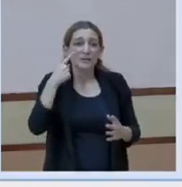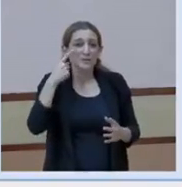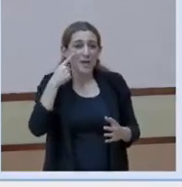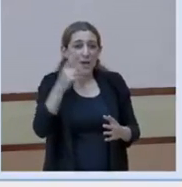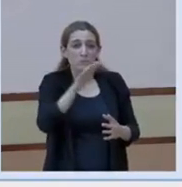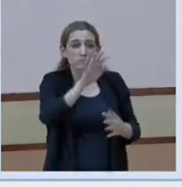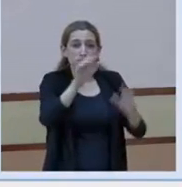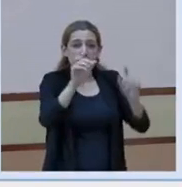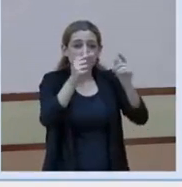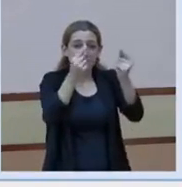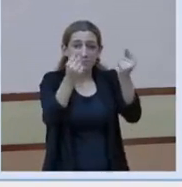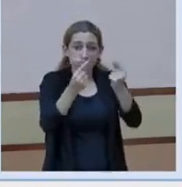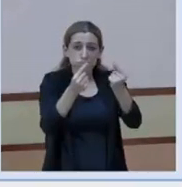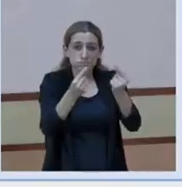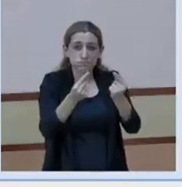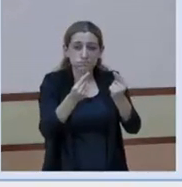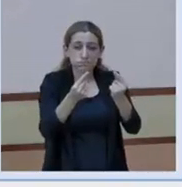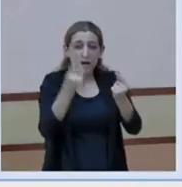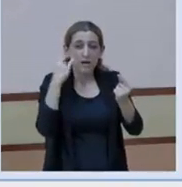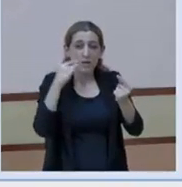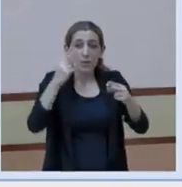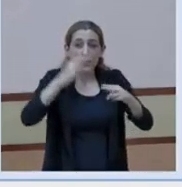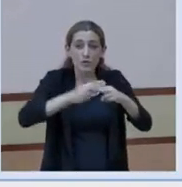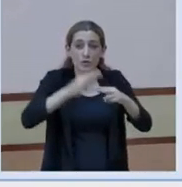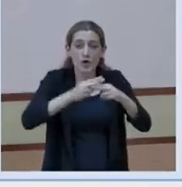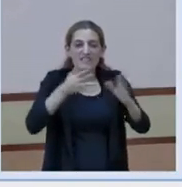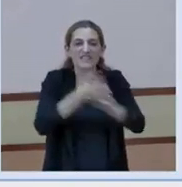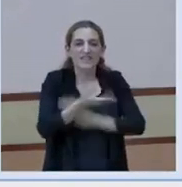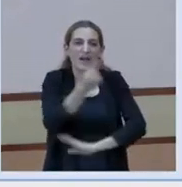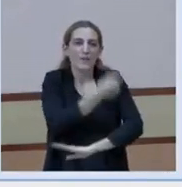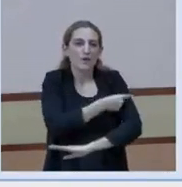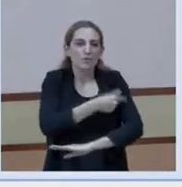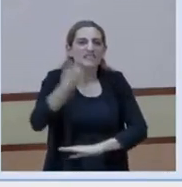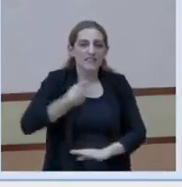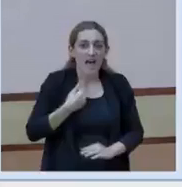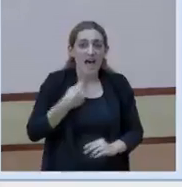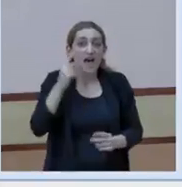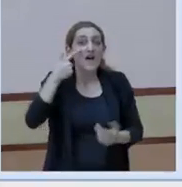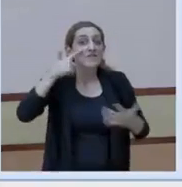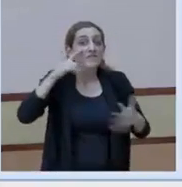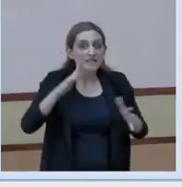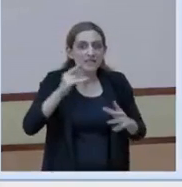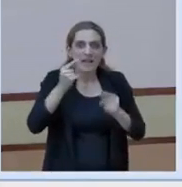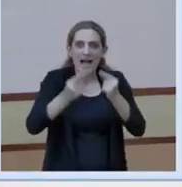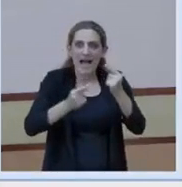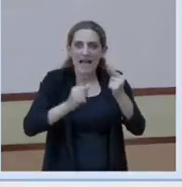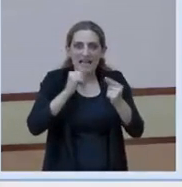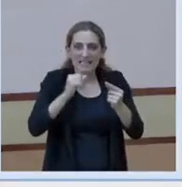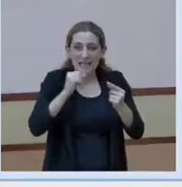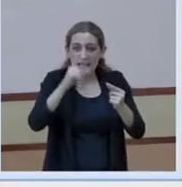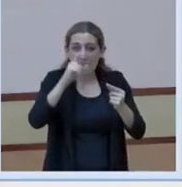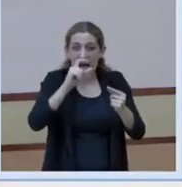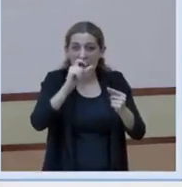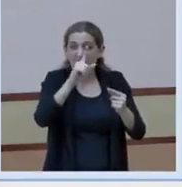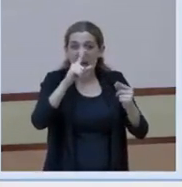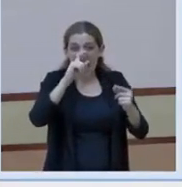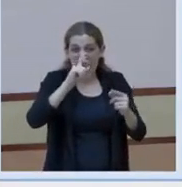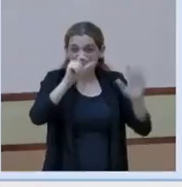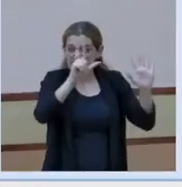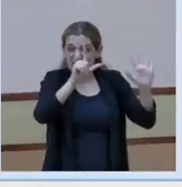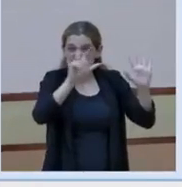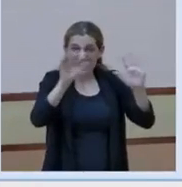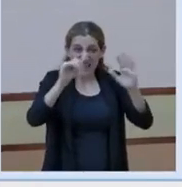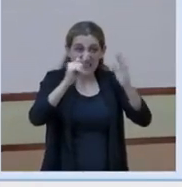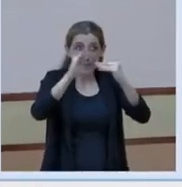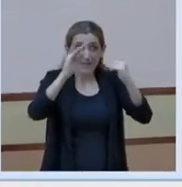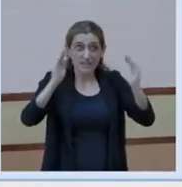sòlid, és el percentatge que ja hem vacunat. I fixen-se com pràcticament per sobre de 70, pràcticament